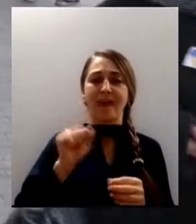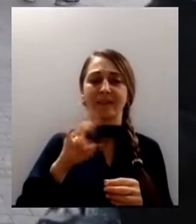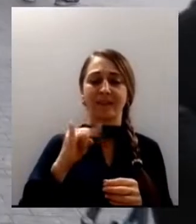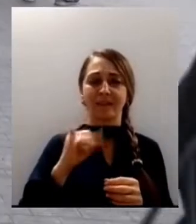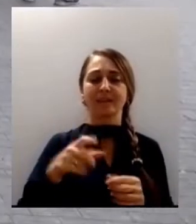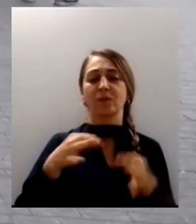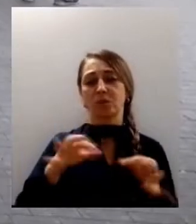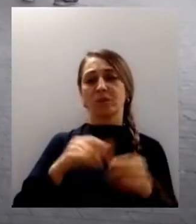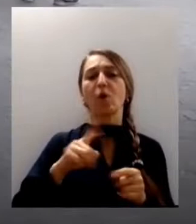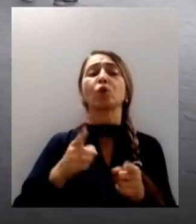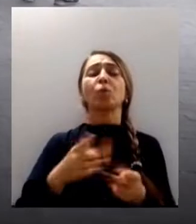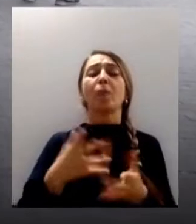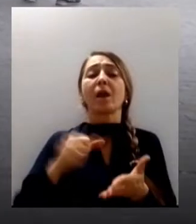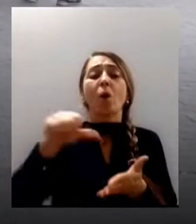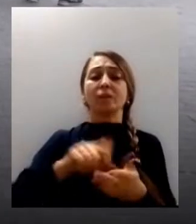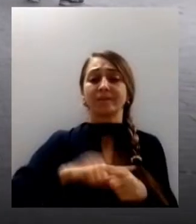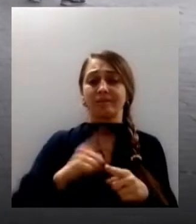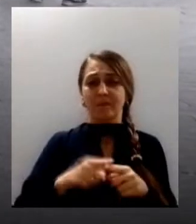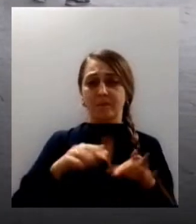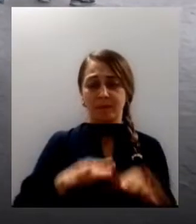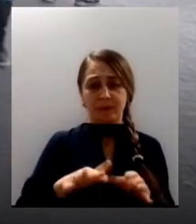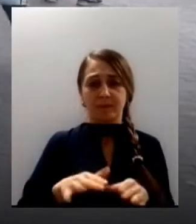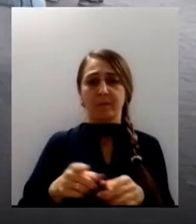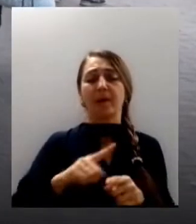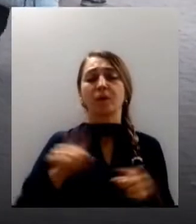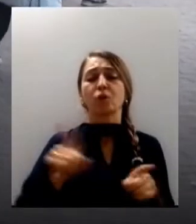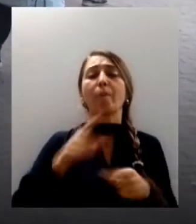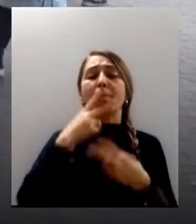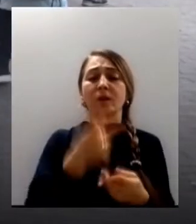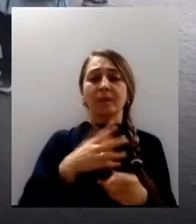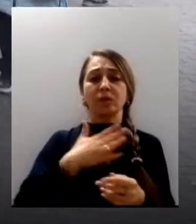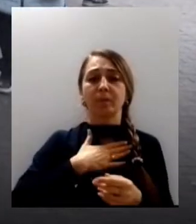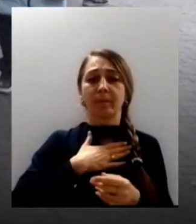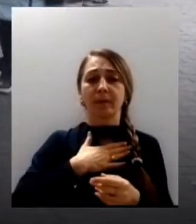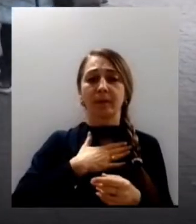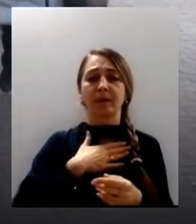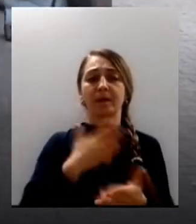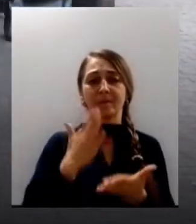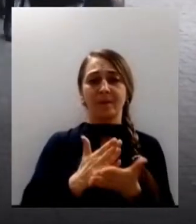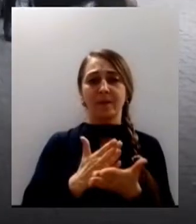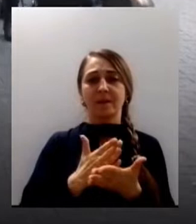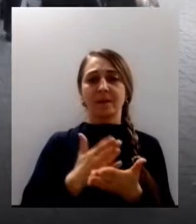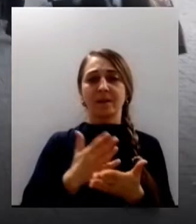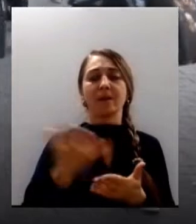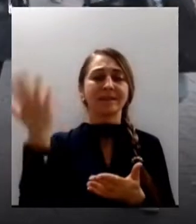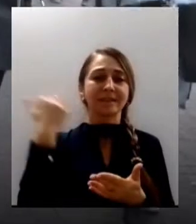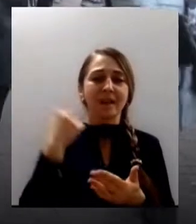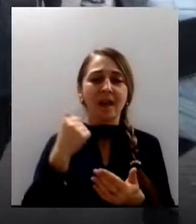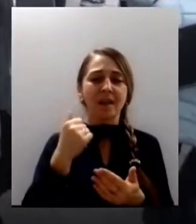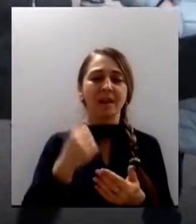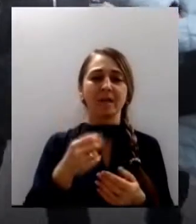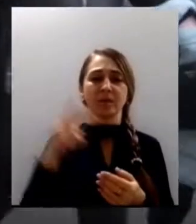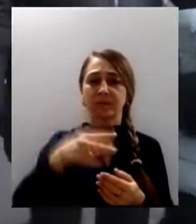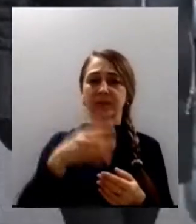патріотичних заходах. Щоб показати, що ми єдині, і як пам'ятати, колись далеко в 2004 році було там